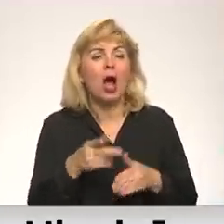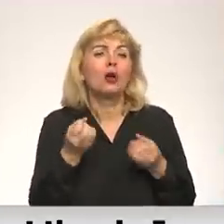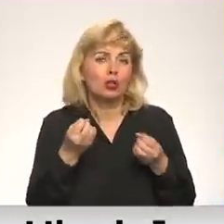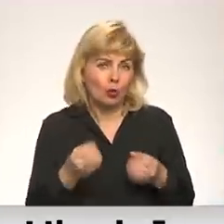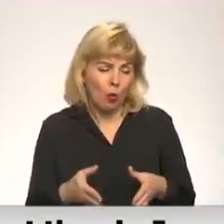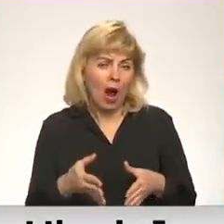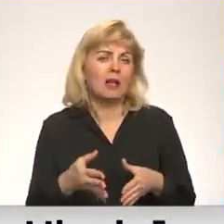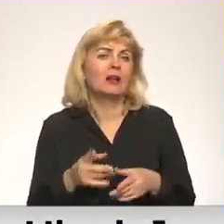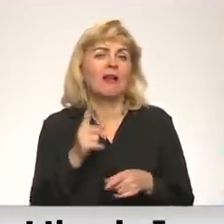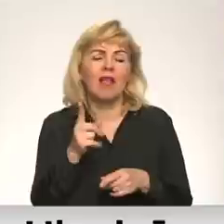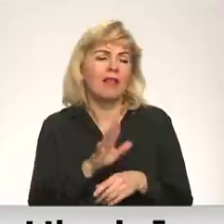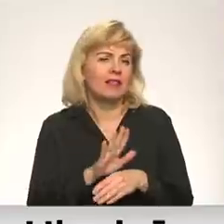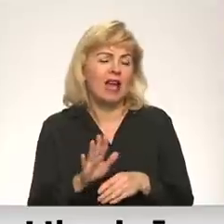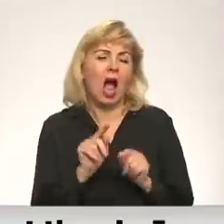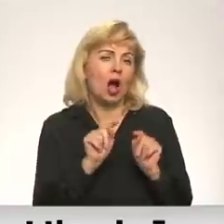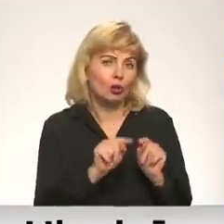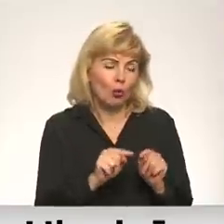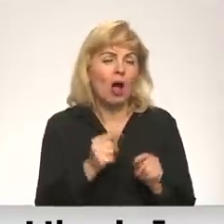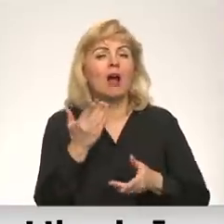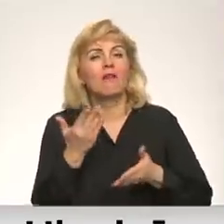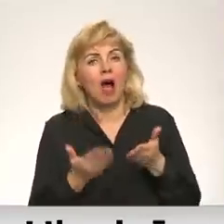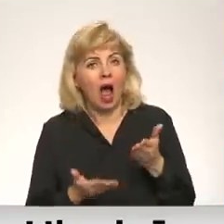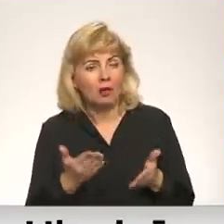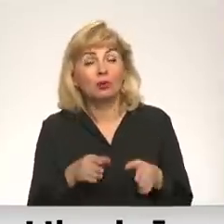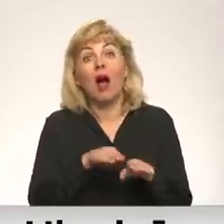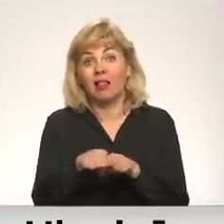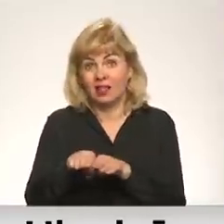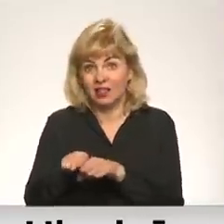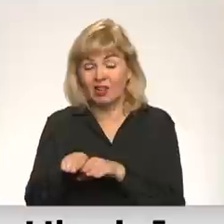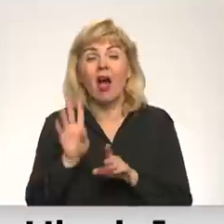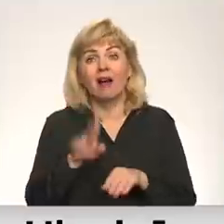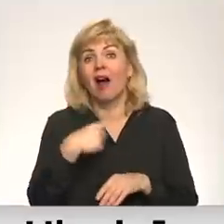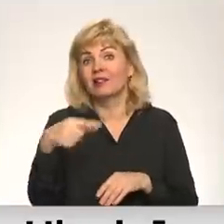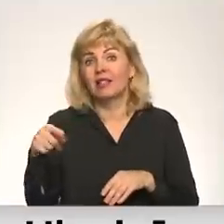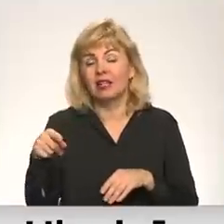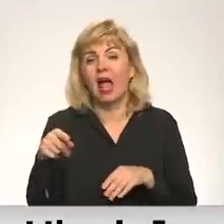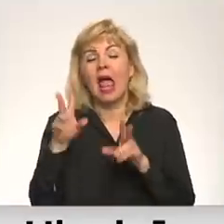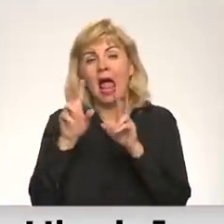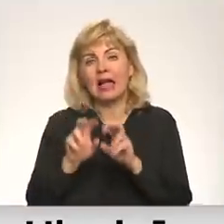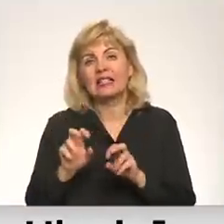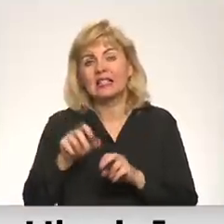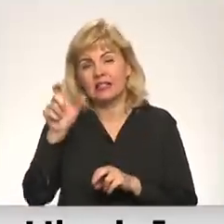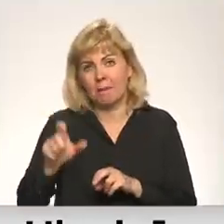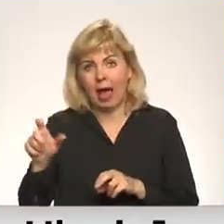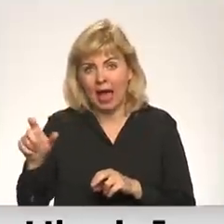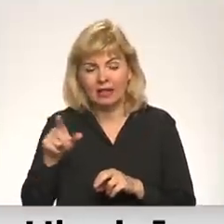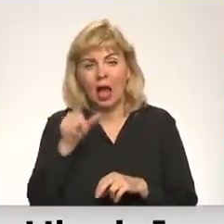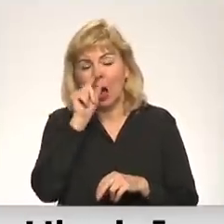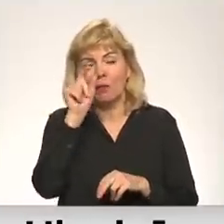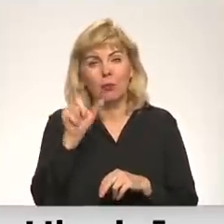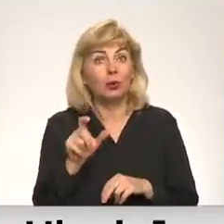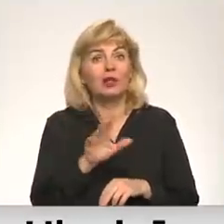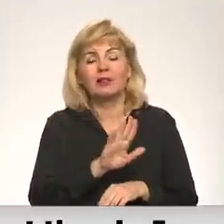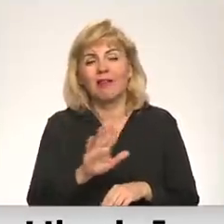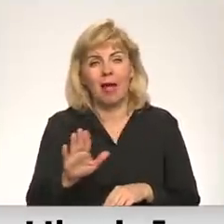neaprobežojas tikai ar to. Es pieņemu līdzīgi patiesībā kā citi eksperti, ka Putins nebija